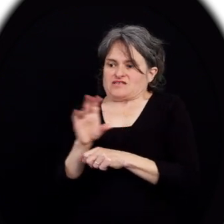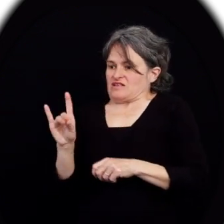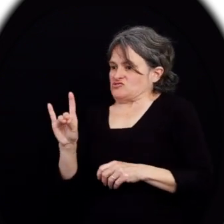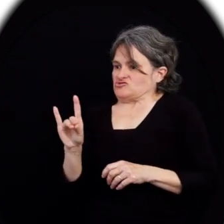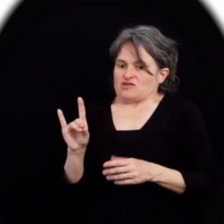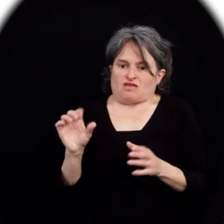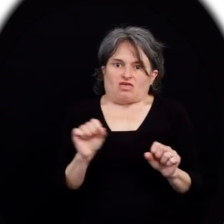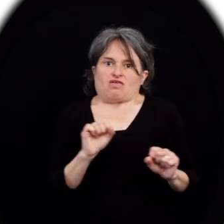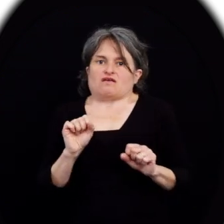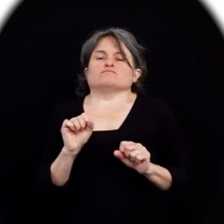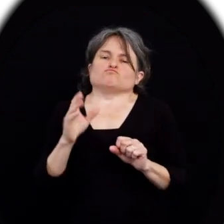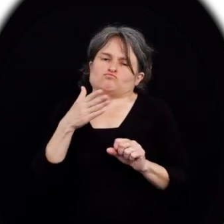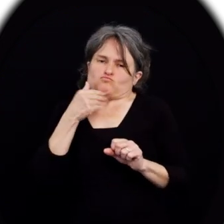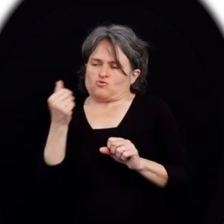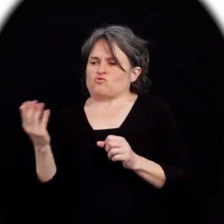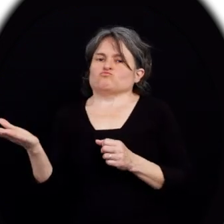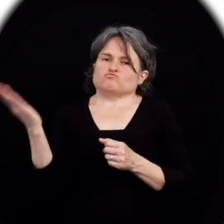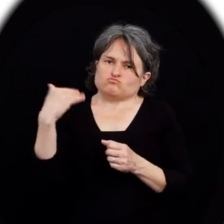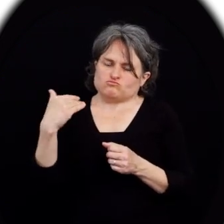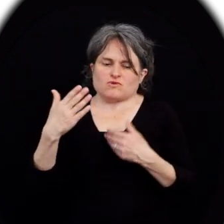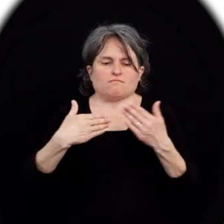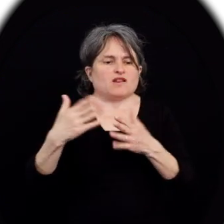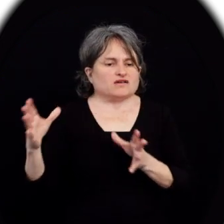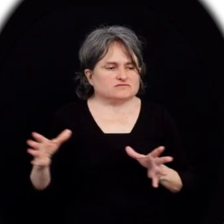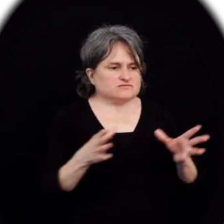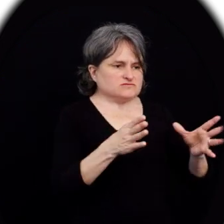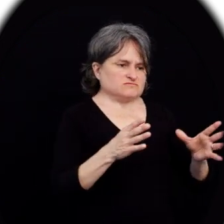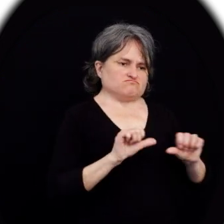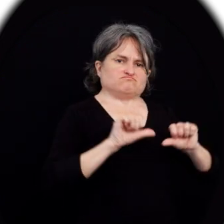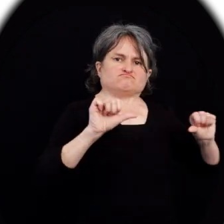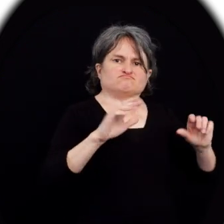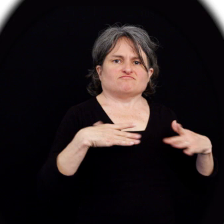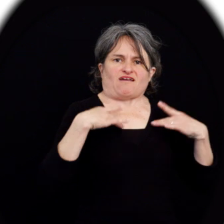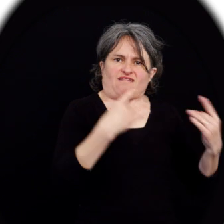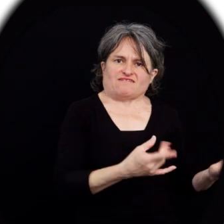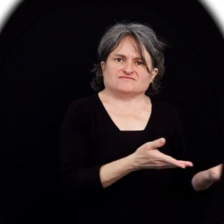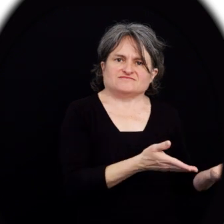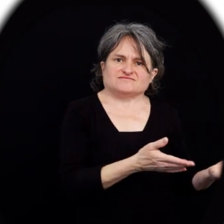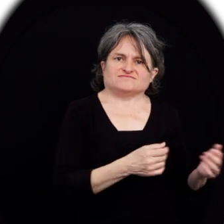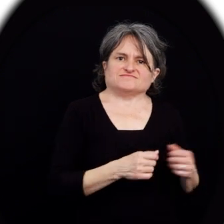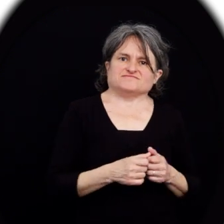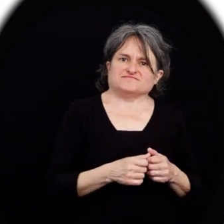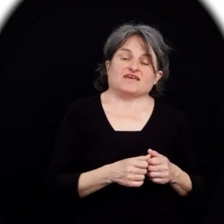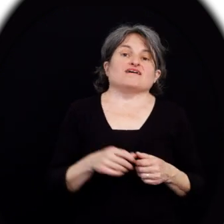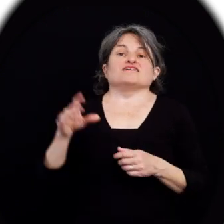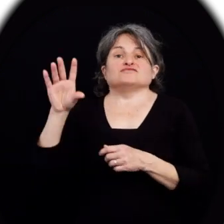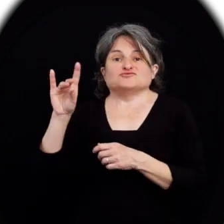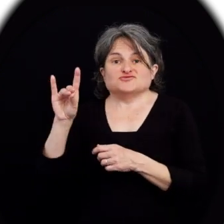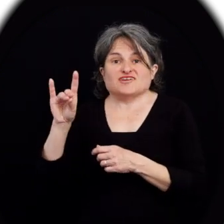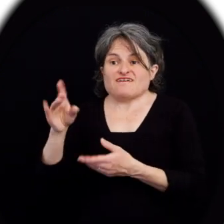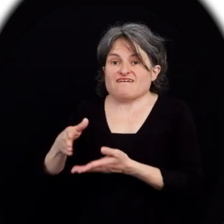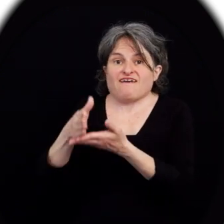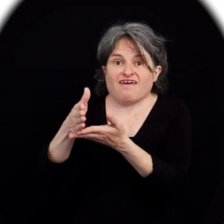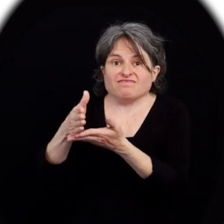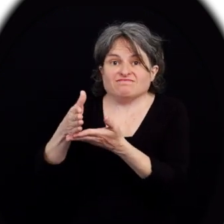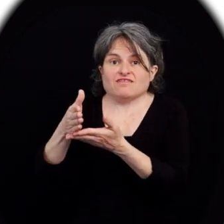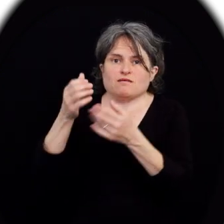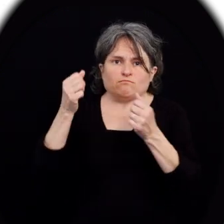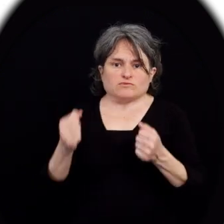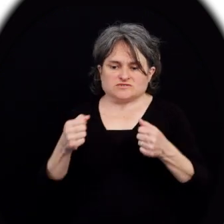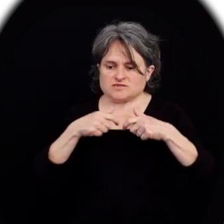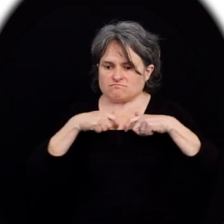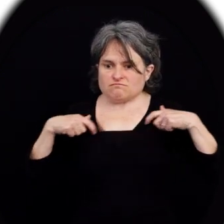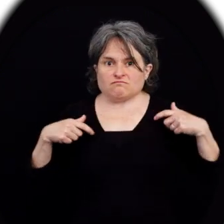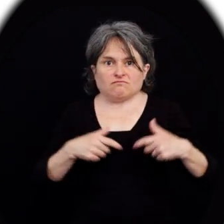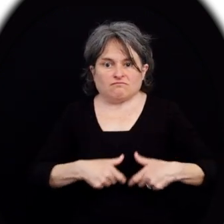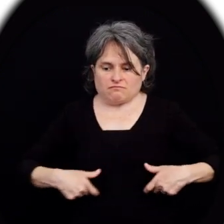contrôle de l'animal. Si l'espace est restreint, offrez à la personne de l'emmener dans un endroit où l'animal pourra demeurer avec elle et